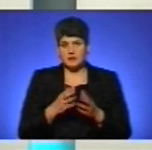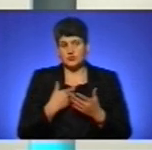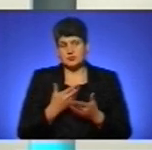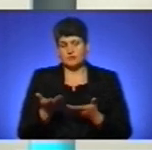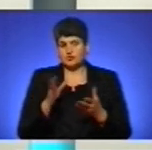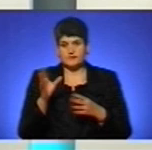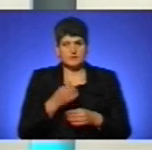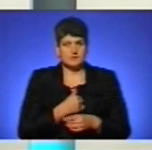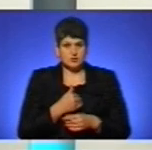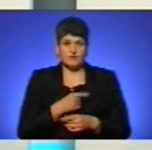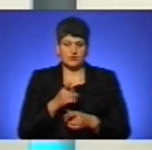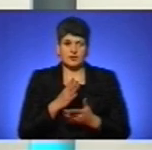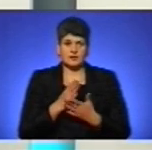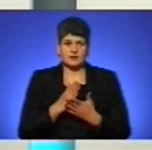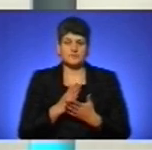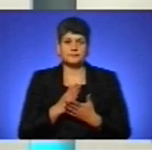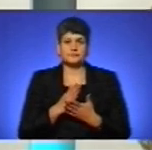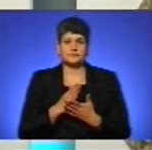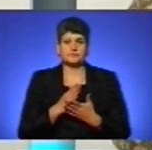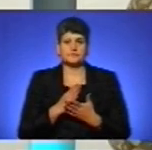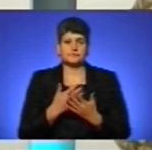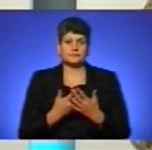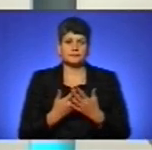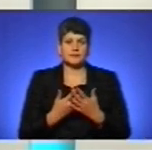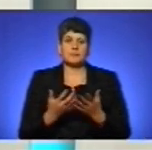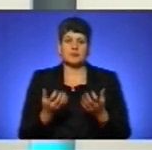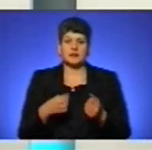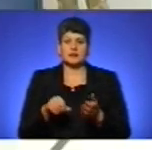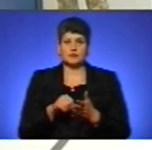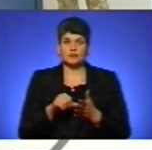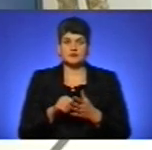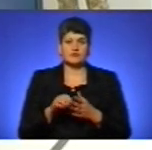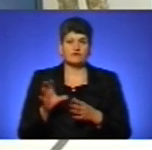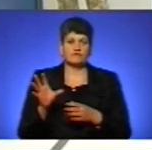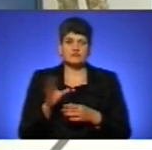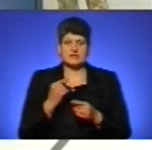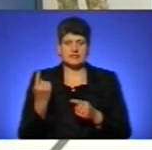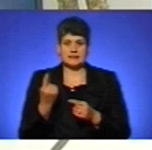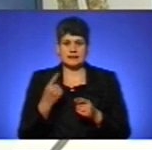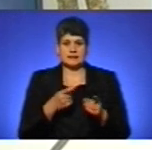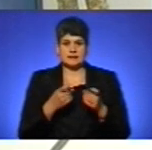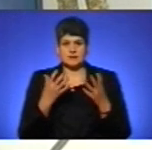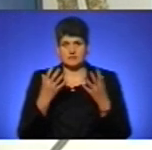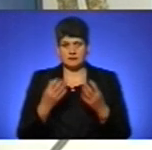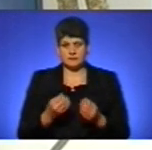є, вони є, до речі, прийняти участь в цих єдиних стрілецьких днях.